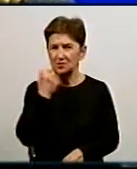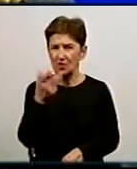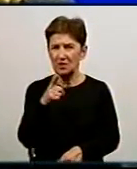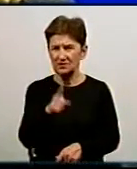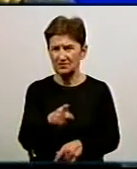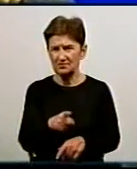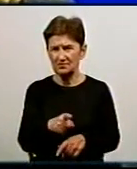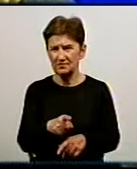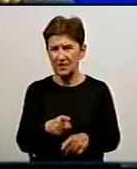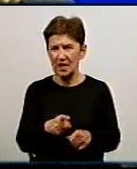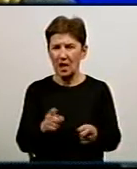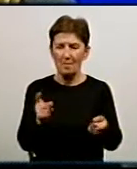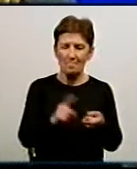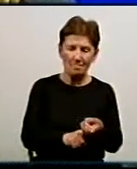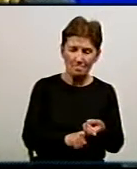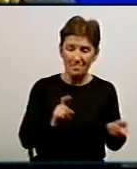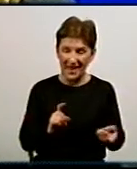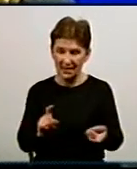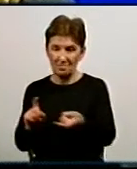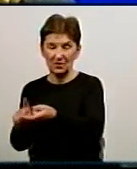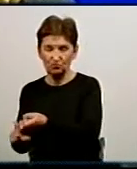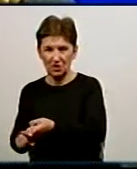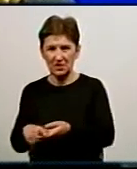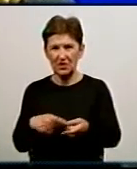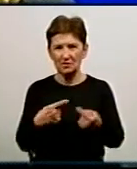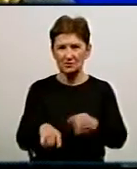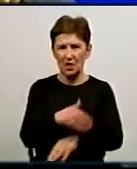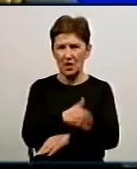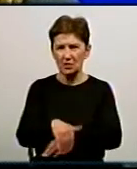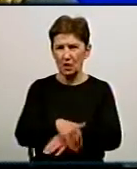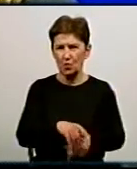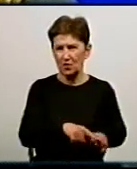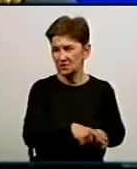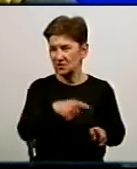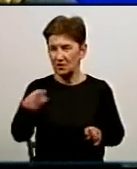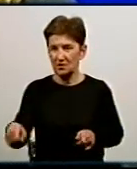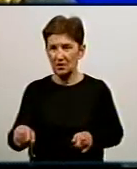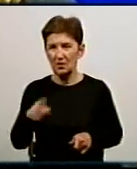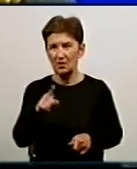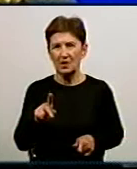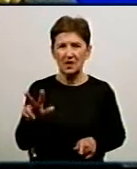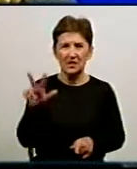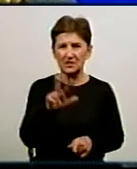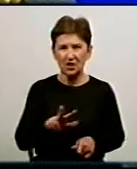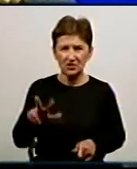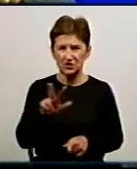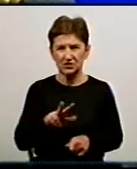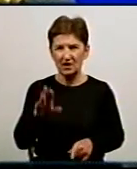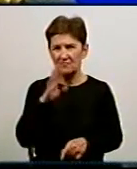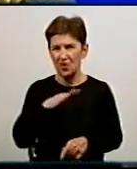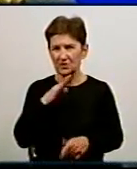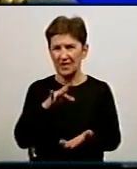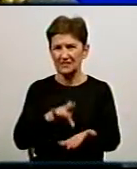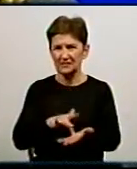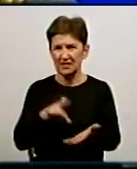цього водогону перепідключалася в районі вулиці Сіварська-Лермонтова. Тоді три доби місто було без води, центральна частина